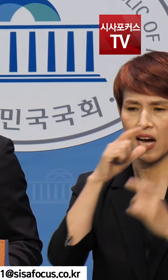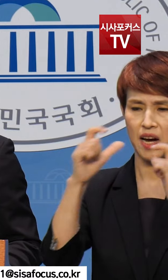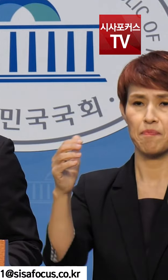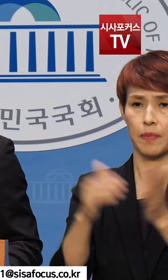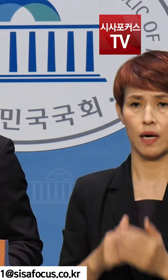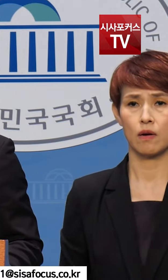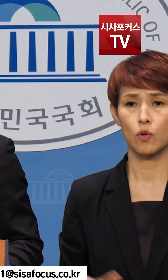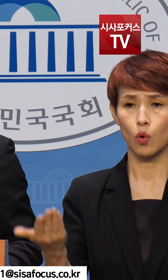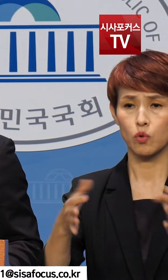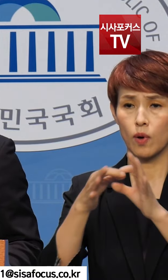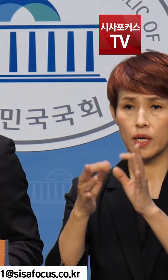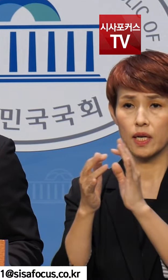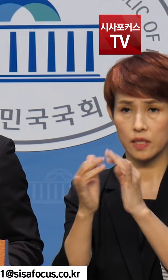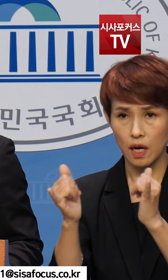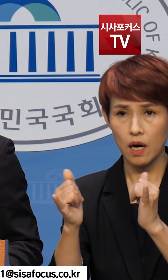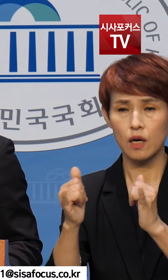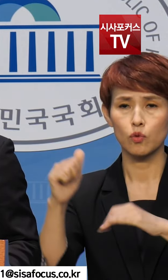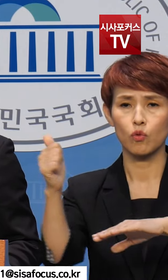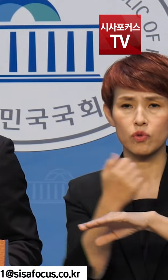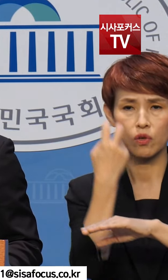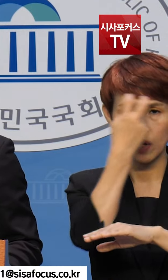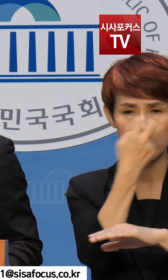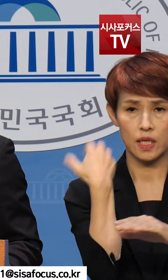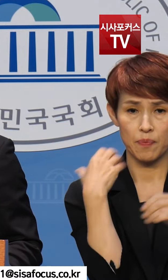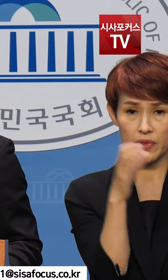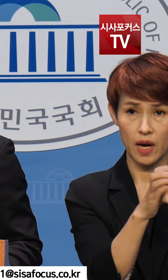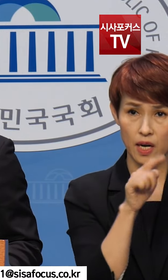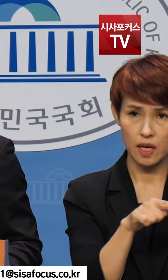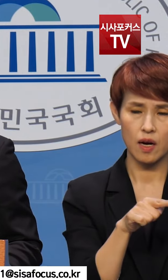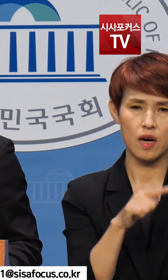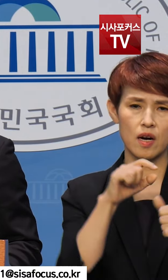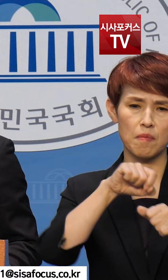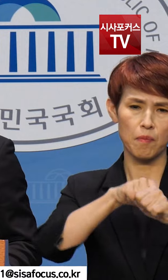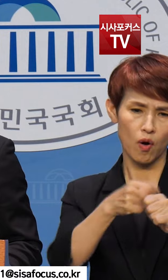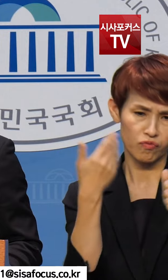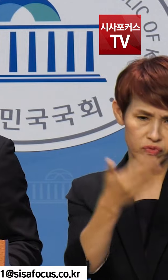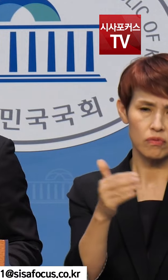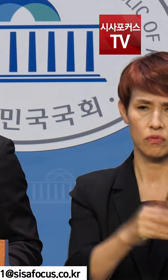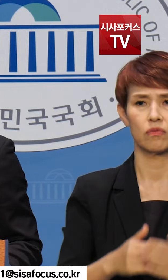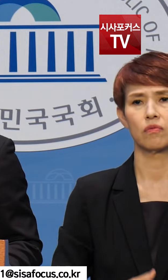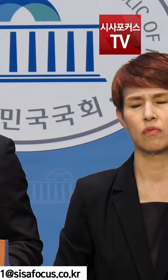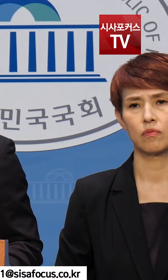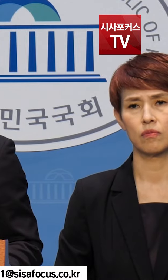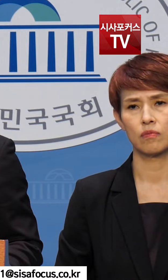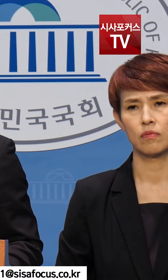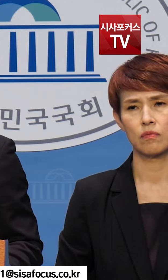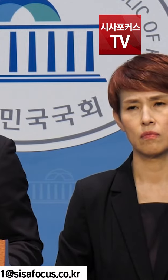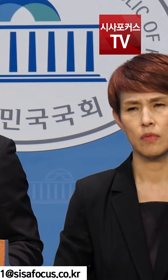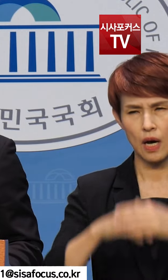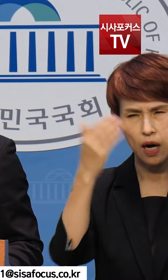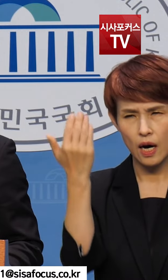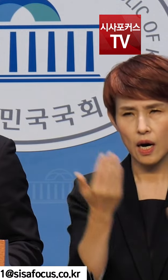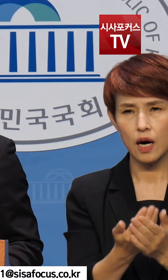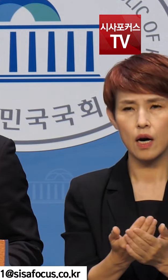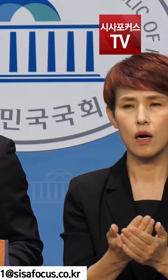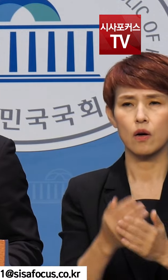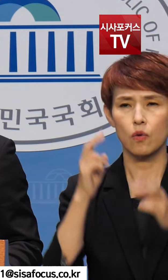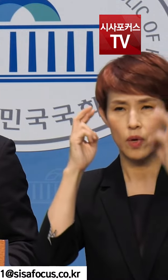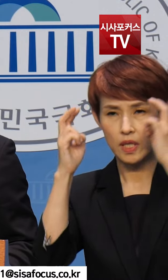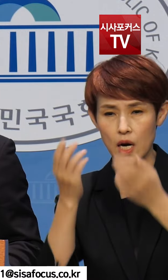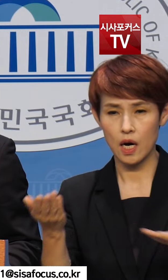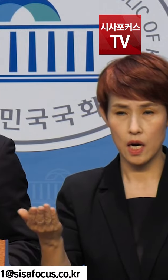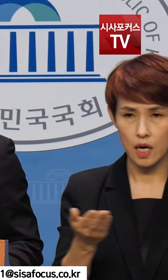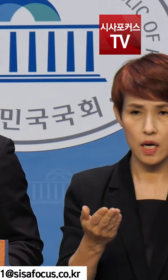관계자뿐만 아니라 출입관리를 담당하는 실무직원까지 징계 대상에 포함시켰습니다. 모두 노사 간 단체